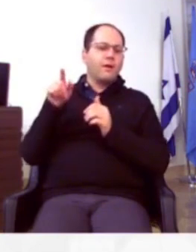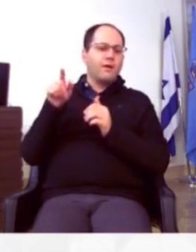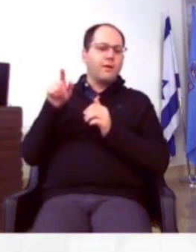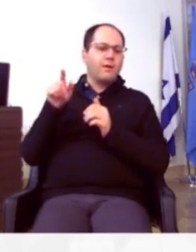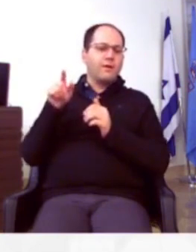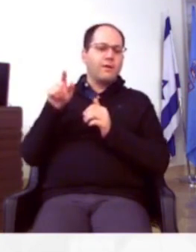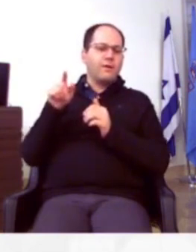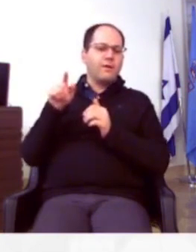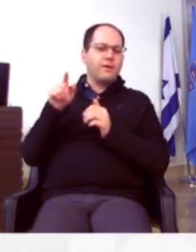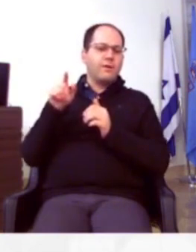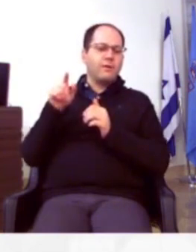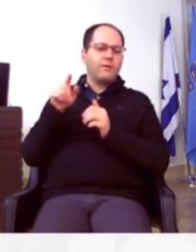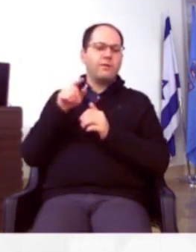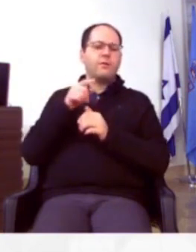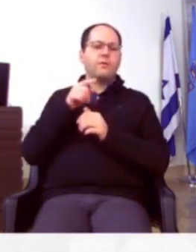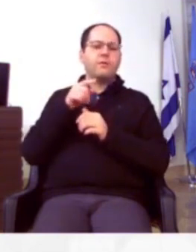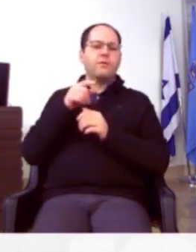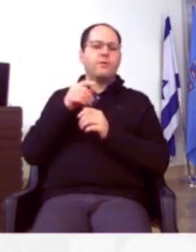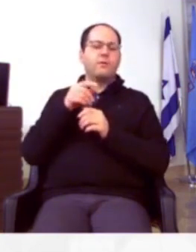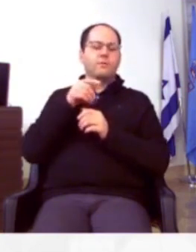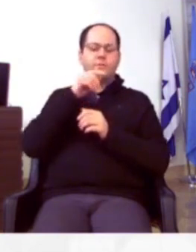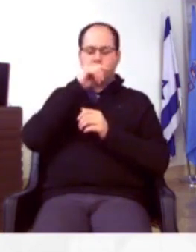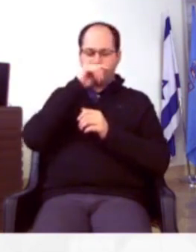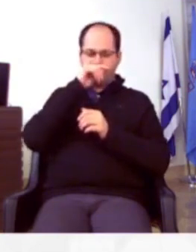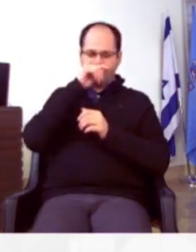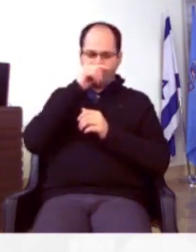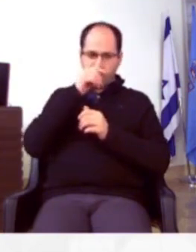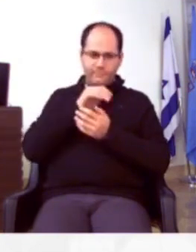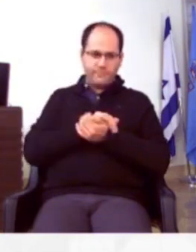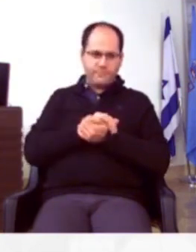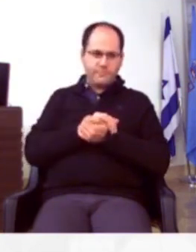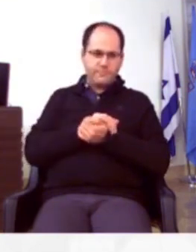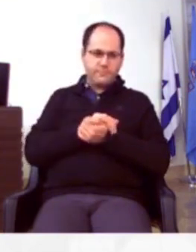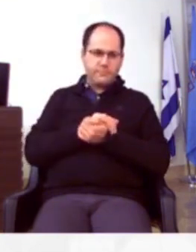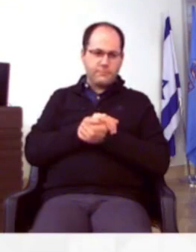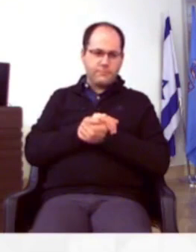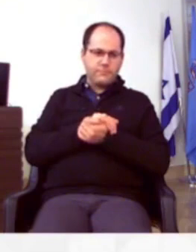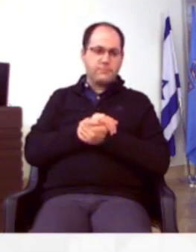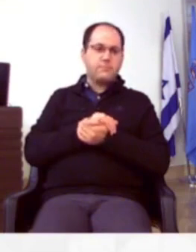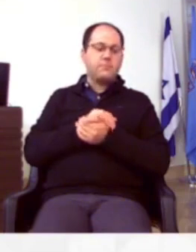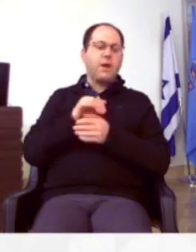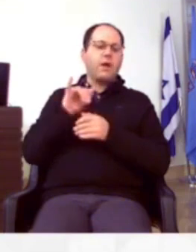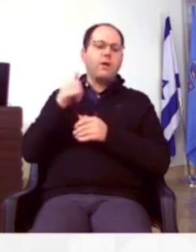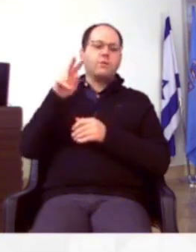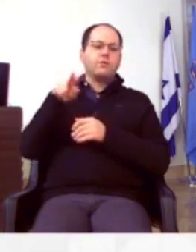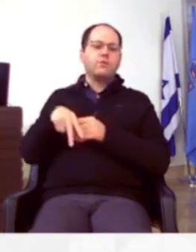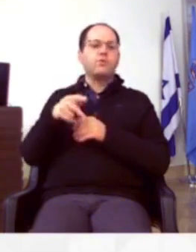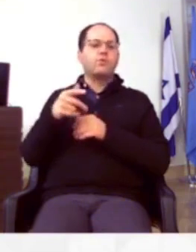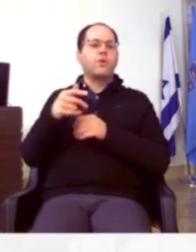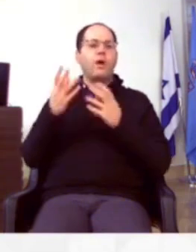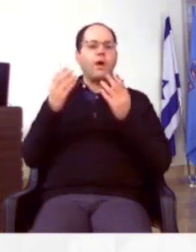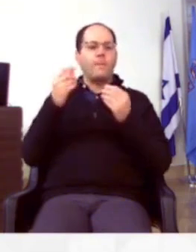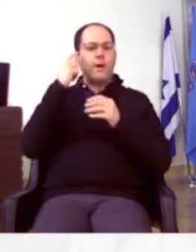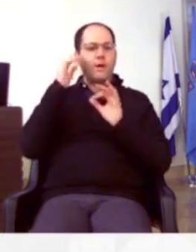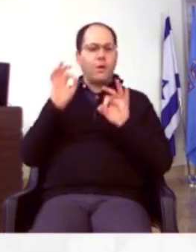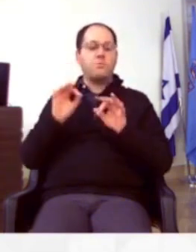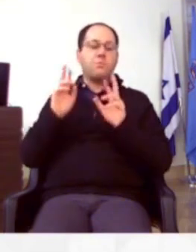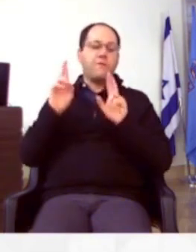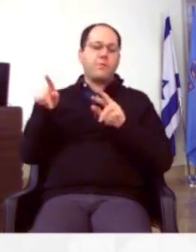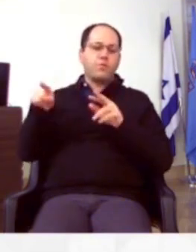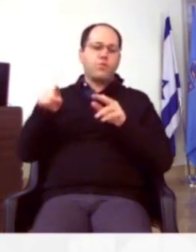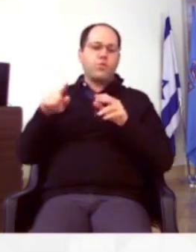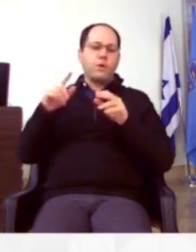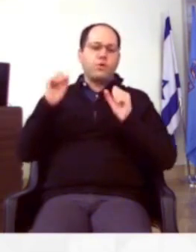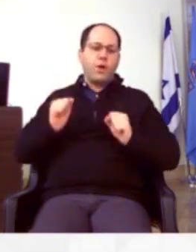מיגון, ואת המיגון הנוסף מבנה במסגרת האגף החדש. ולכן אם יש בזה הרבה היגיון, אני מקווה שהוא ישתכנע,